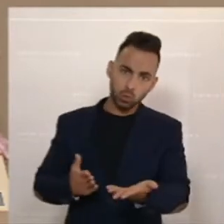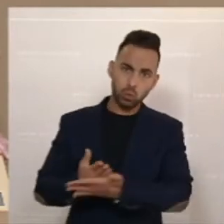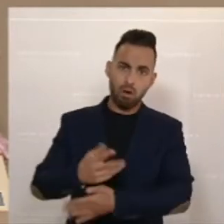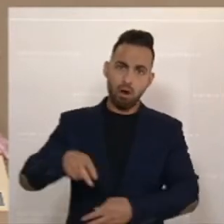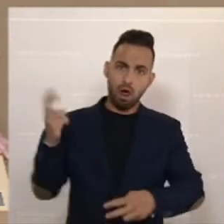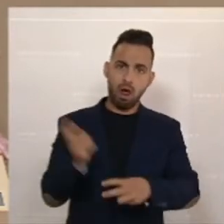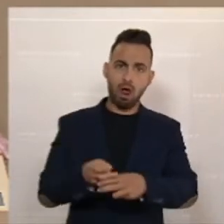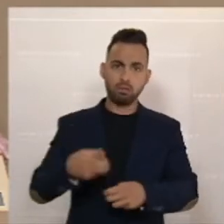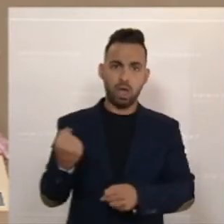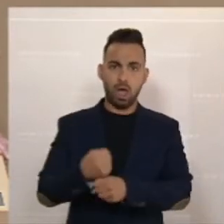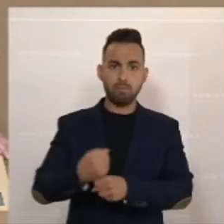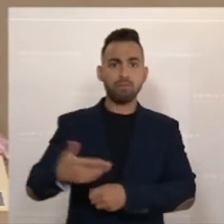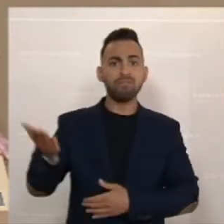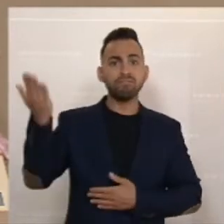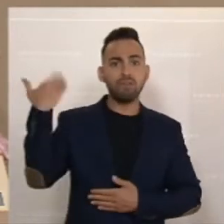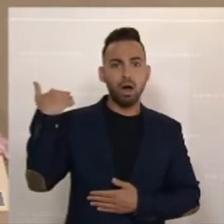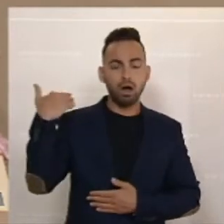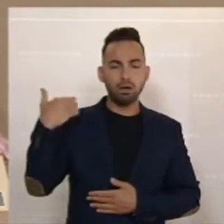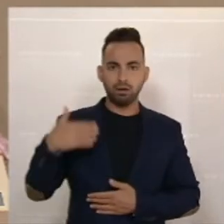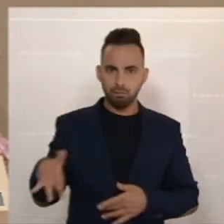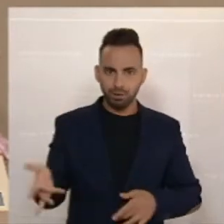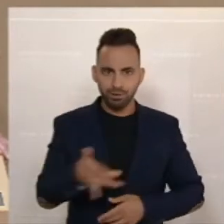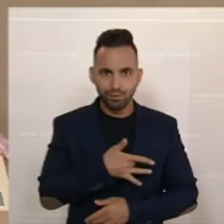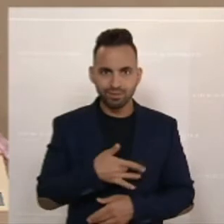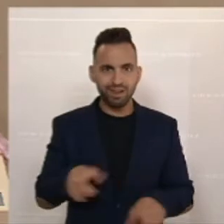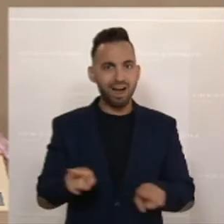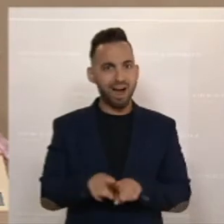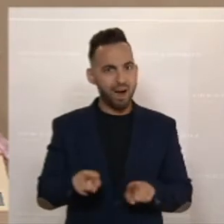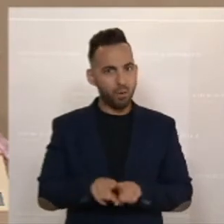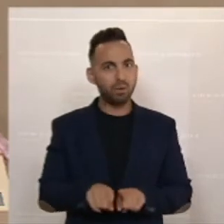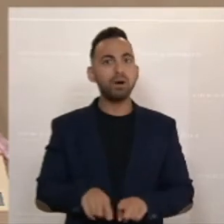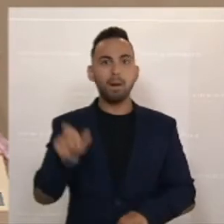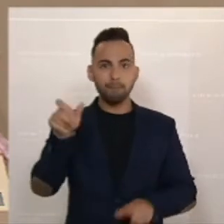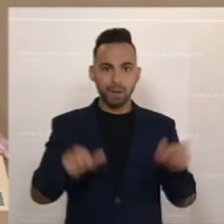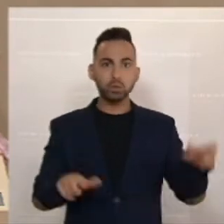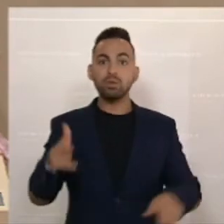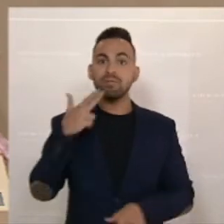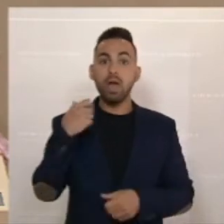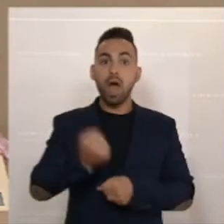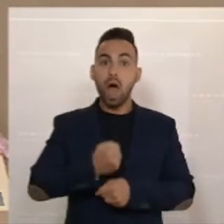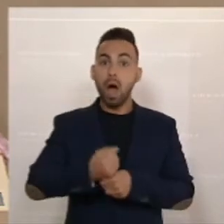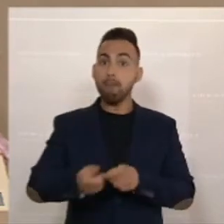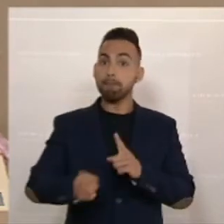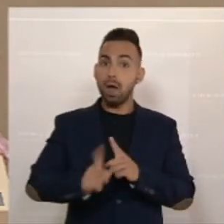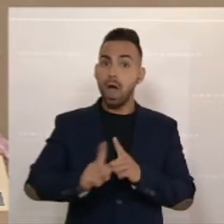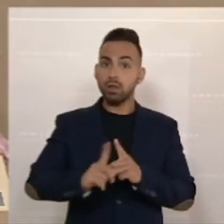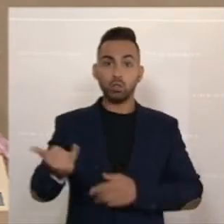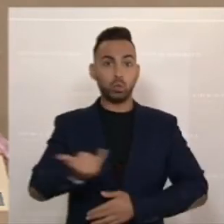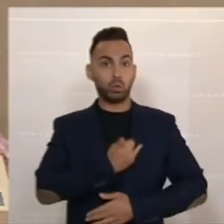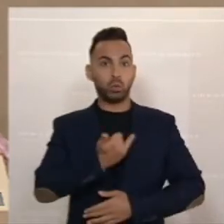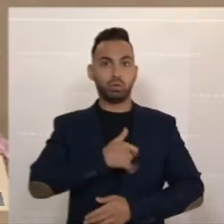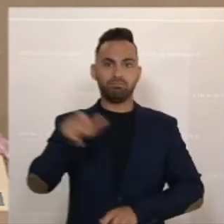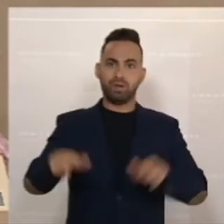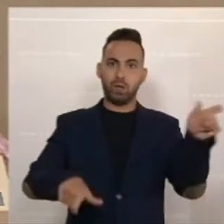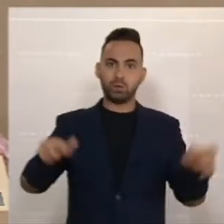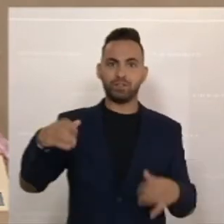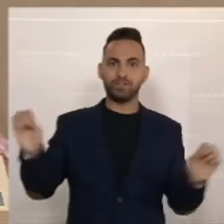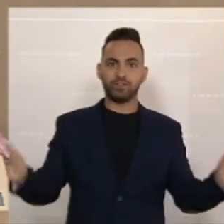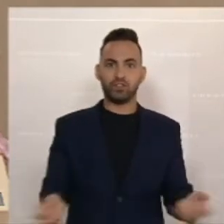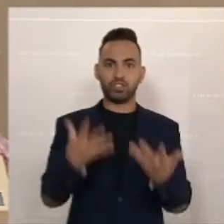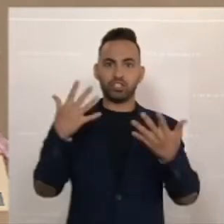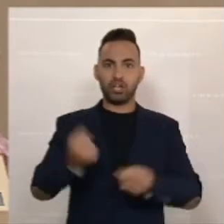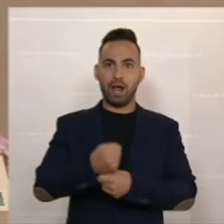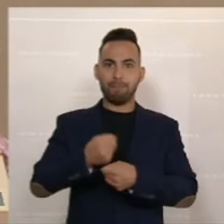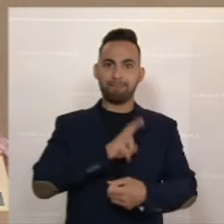gearbeitet haben. Und es trifft aber immer stärker auch jene, die mitten im Erwerbsleben stehen, die Jungen, die am Beginn ihrer Erwerbstätigkeit